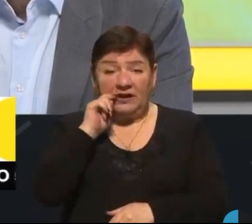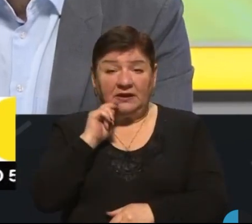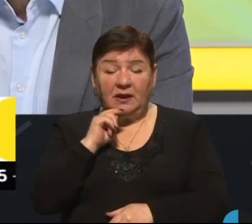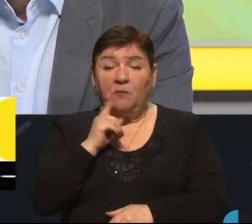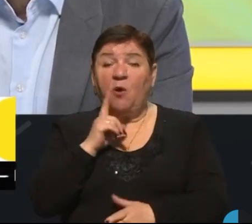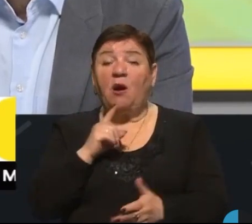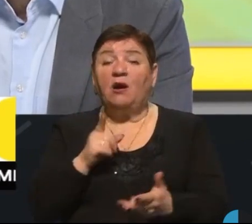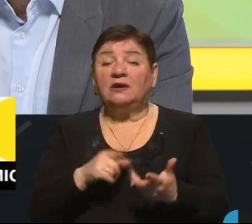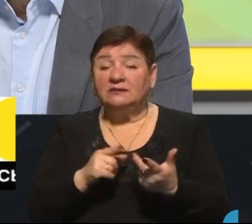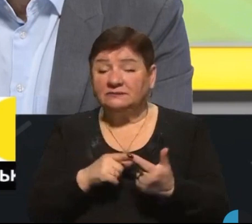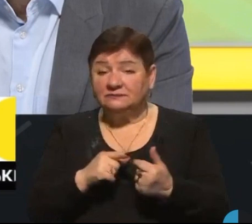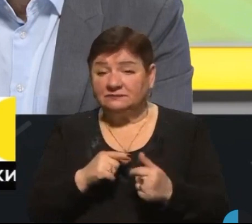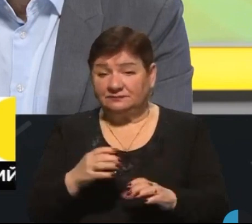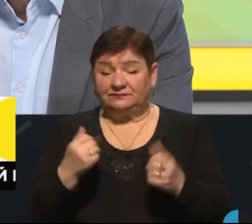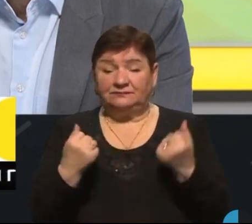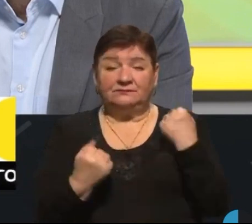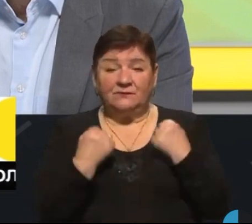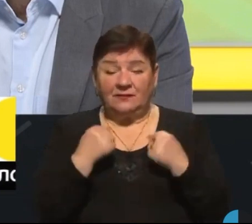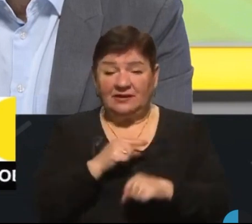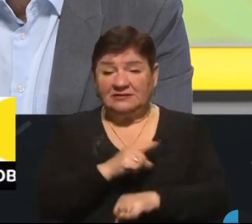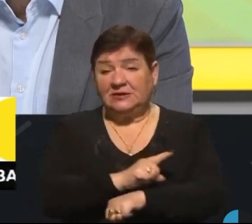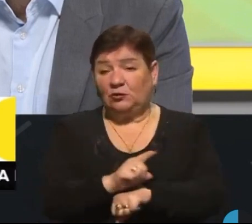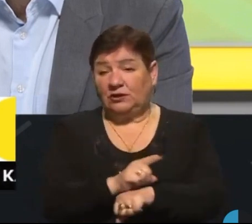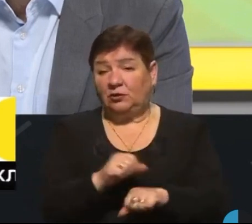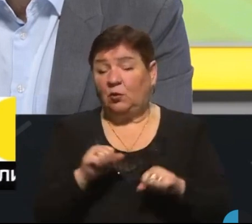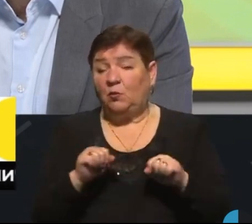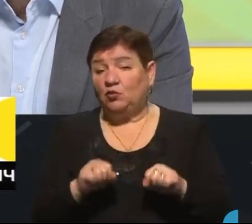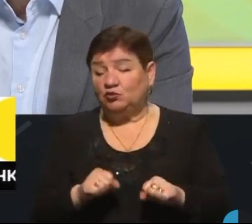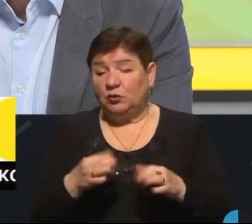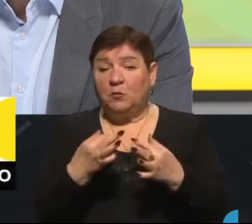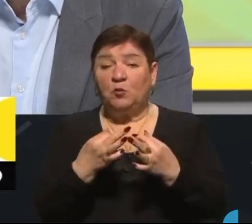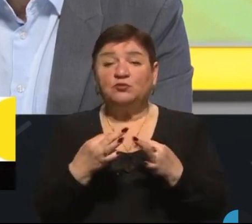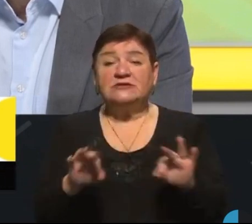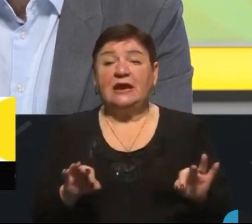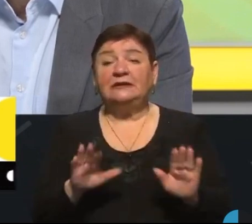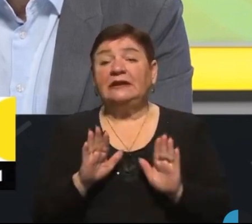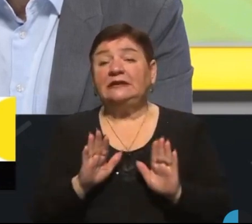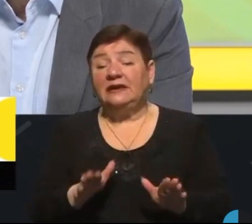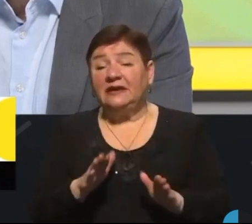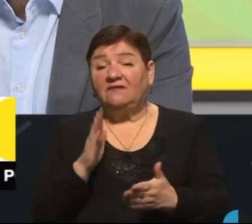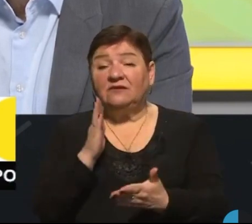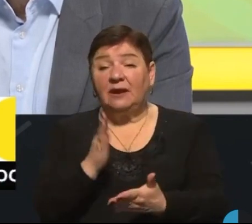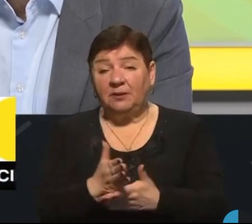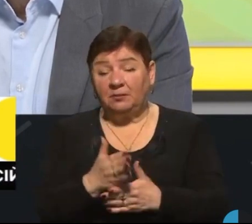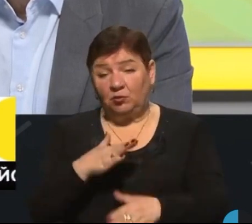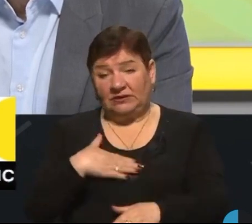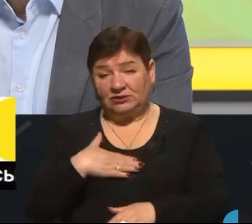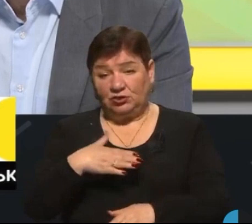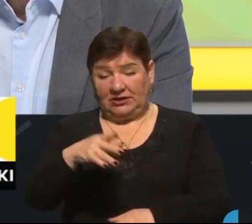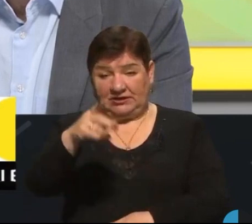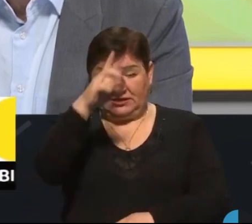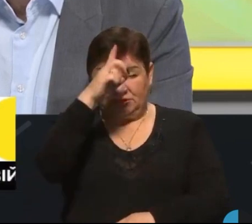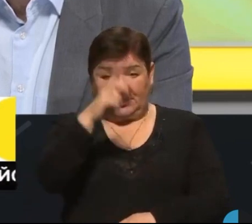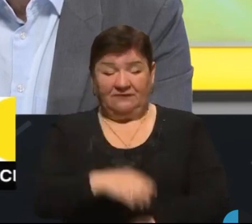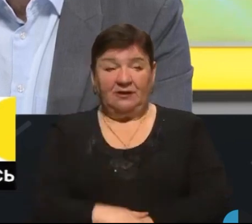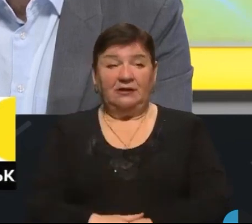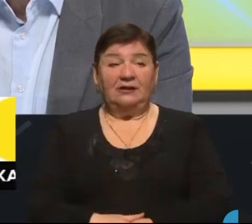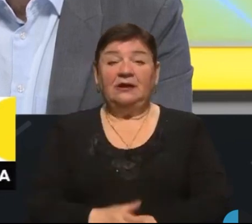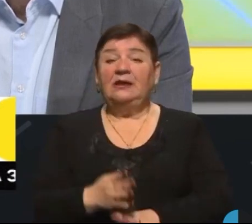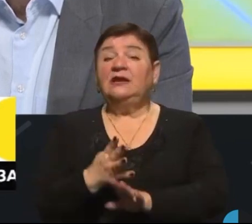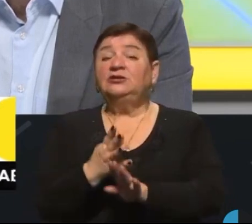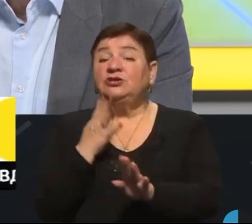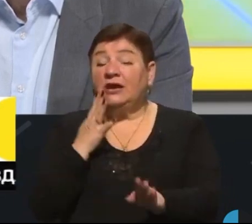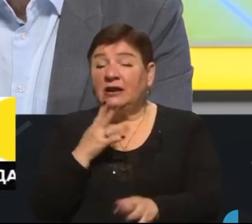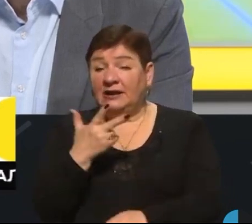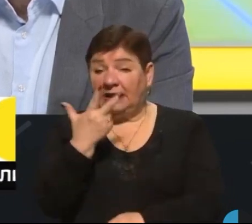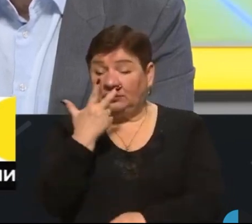кілька вантажних транспортних засобів за годину вони пропускають лише в напрямку нашої держави. Черги на